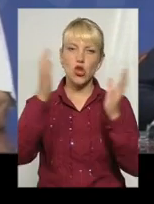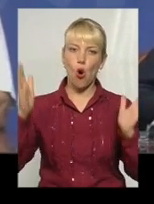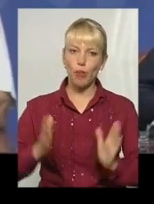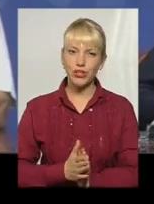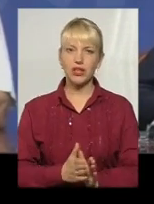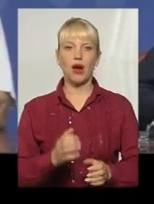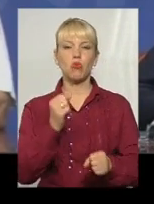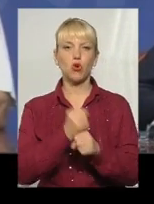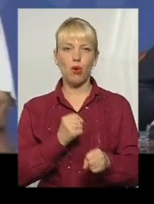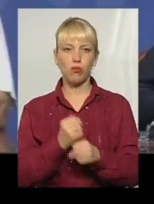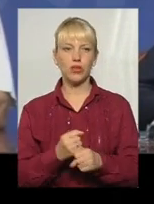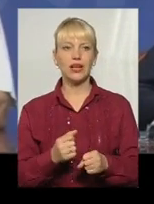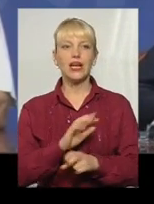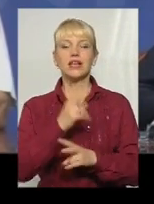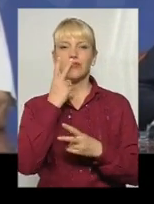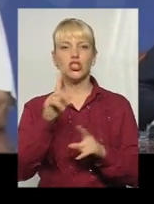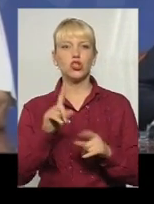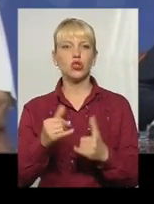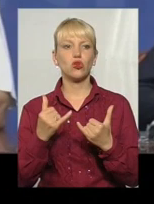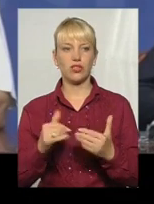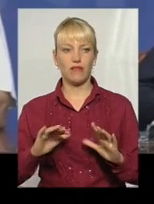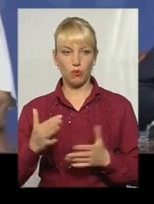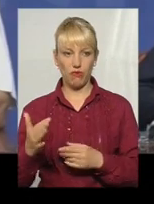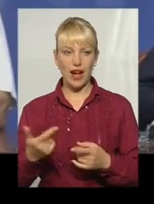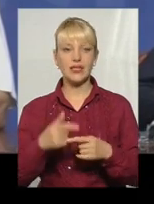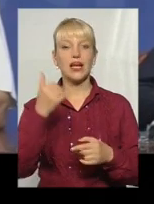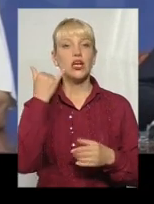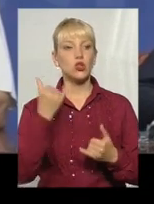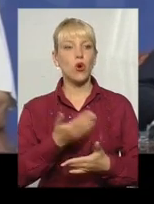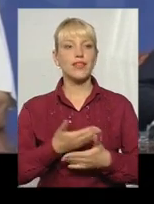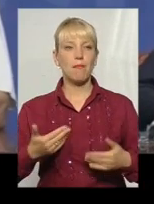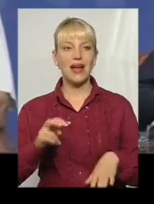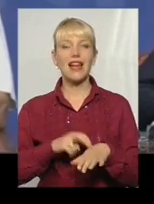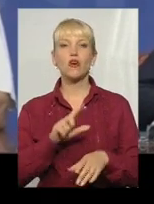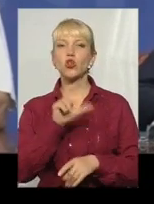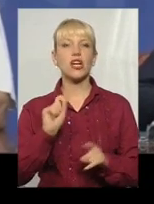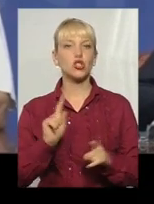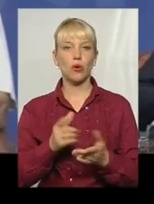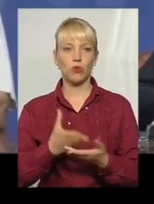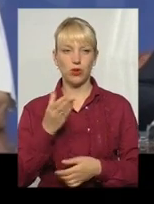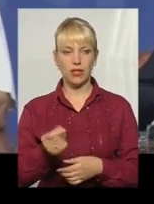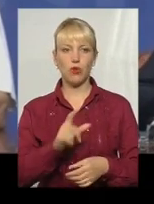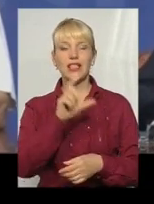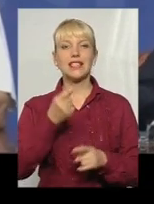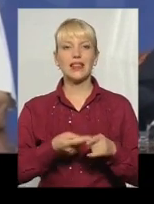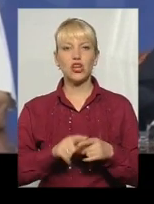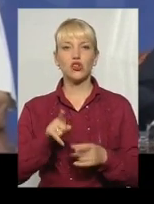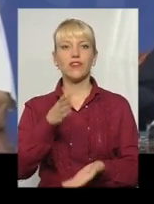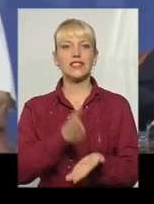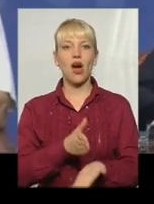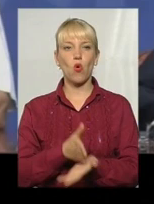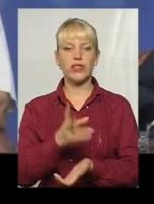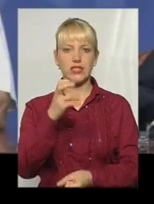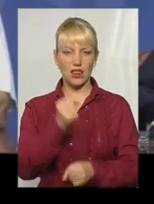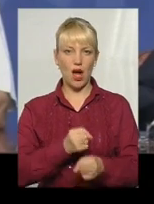зарплату. Тому що дивіться, що сьогодні відбувається. Сьогодні ми лікарю за що платимо? Ми платимо лікарю за те, що він знаходиться на